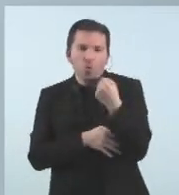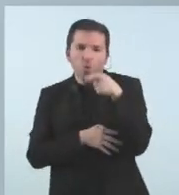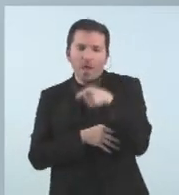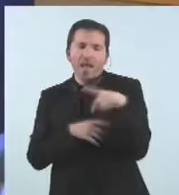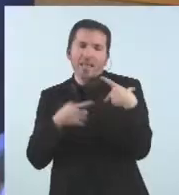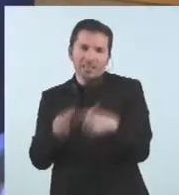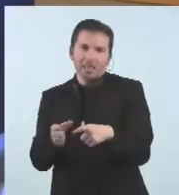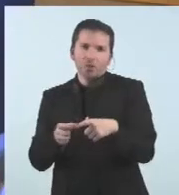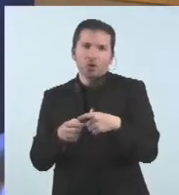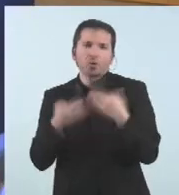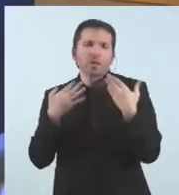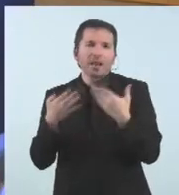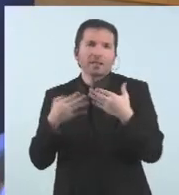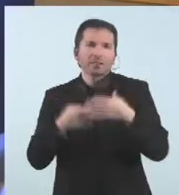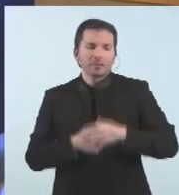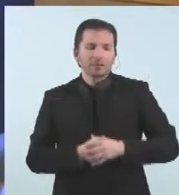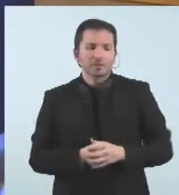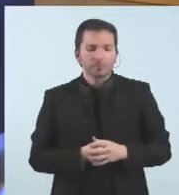gràcies